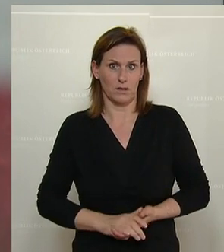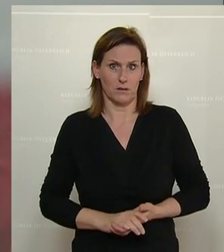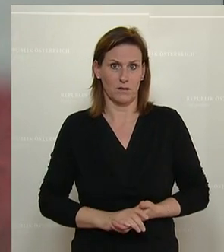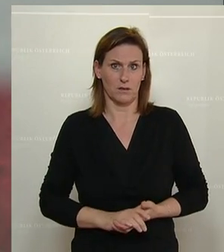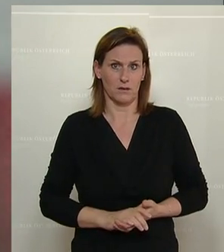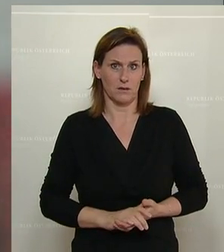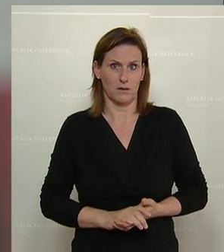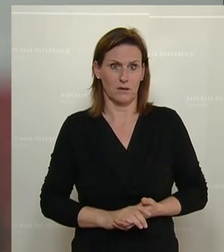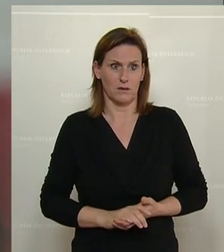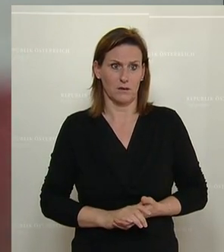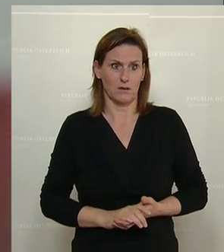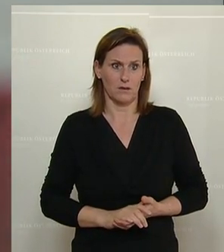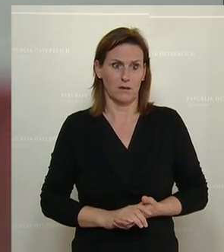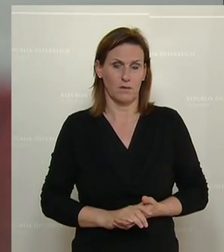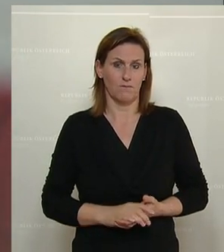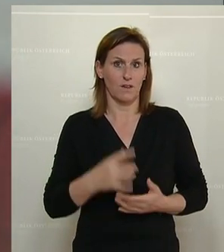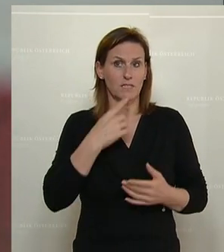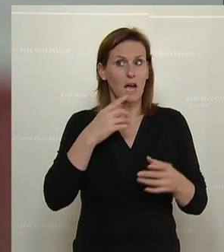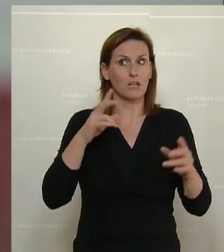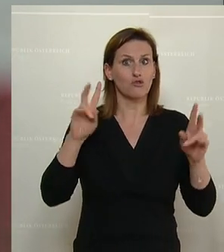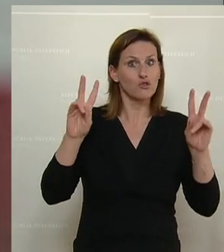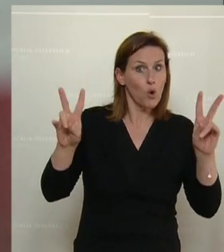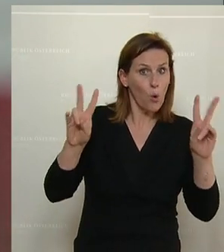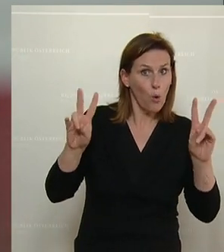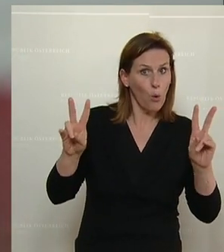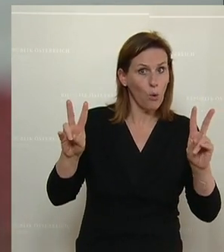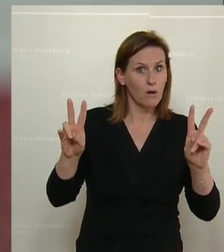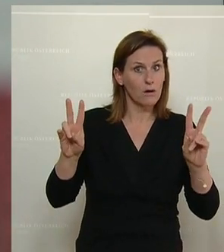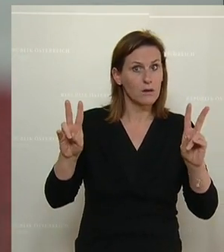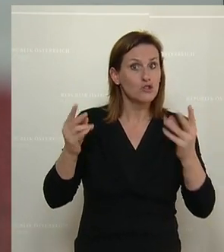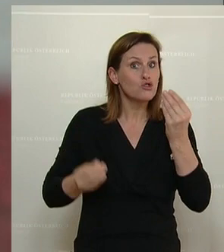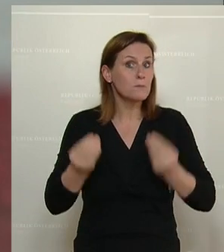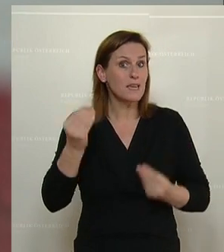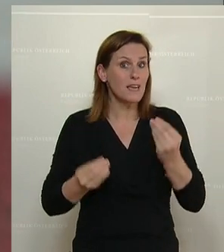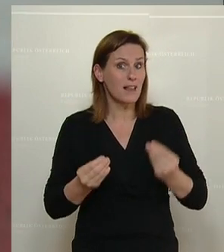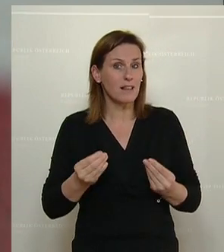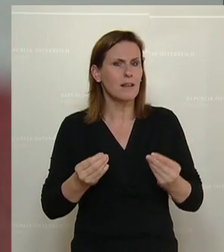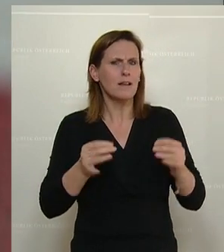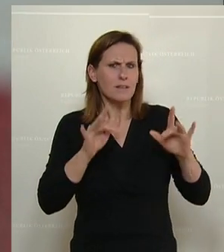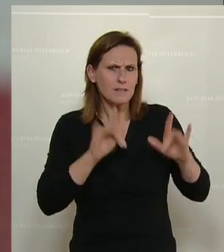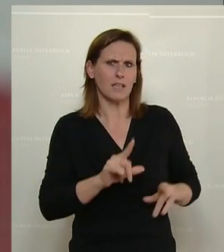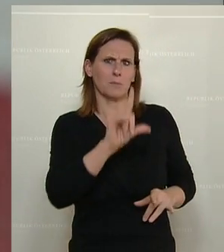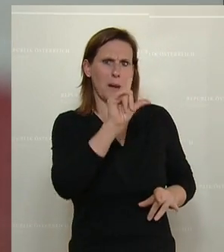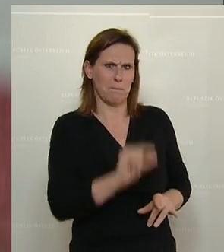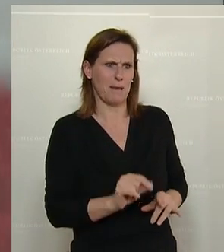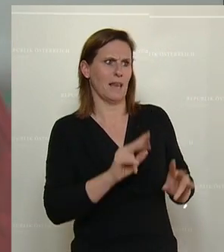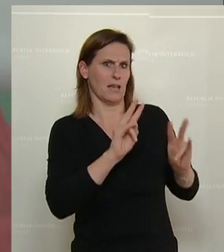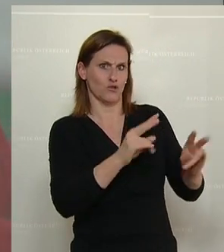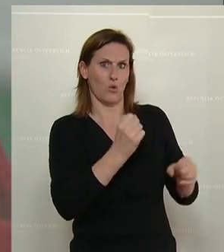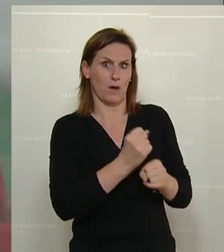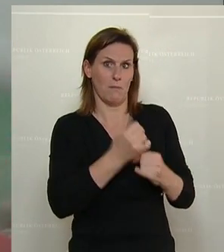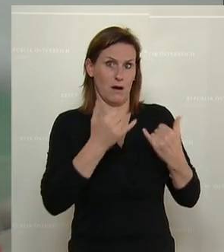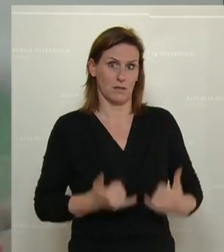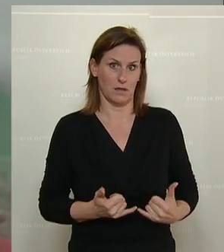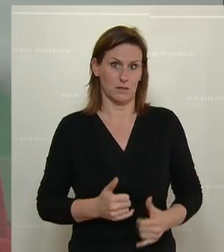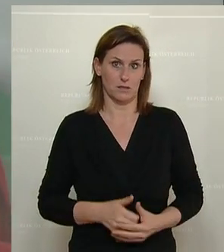vergeblich. Und wenn Sie von Show sprechen, Herr Finanzminister, das war eine billige Show, die Sie abgeliefert haben.